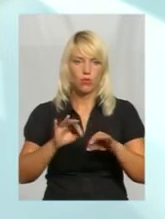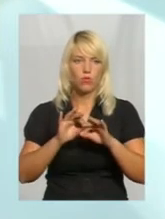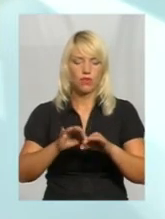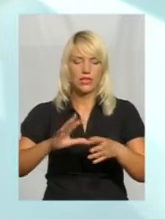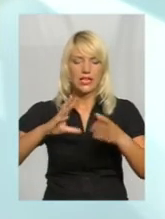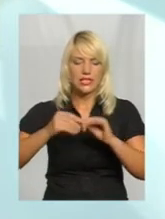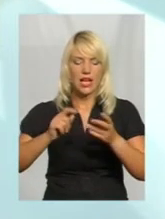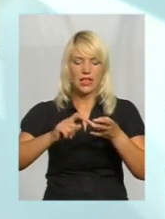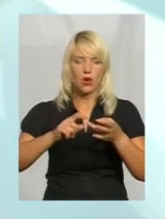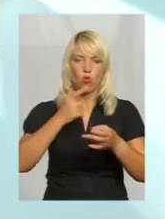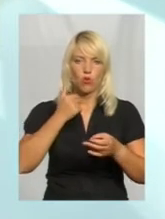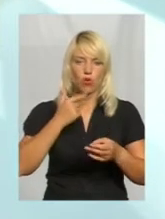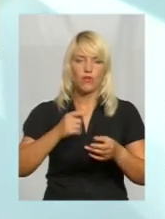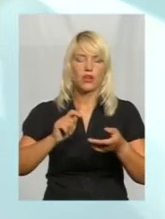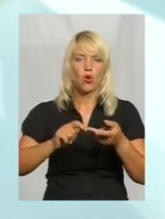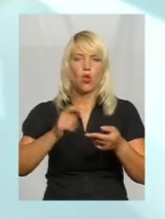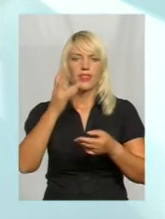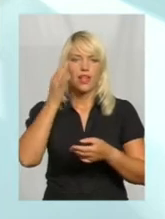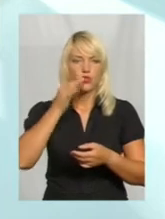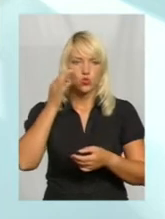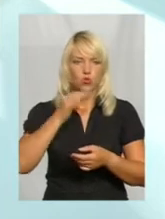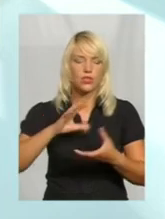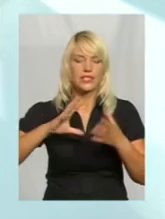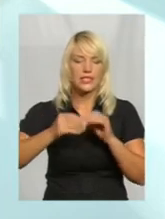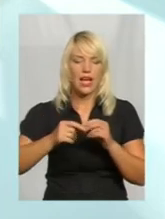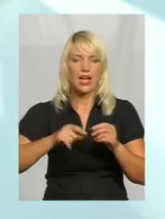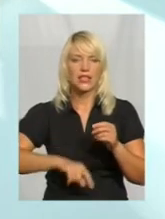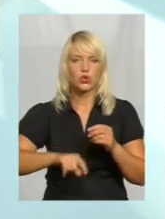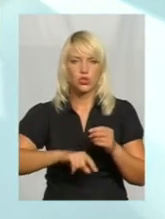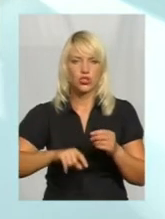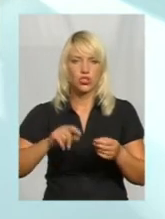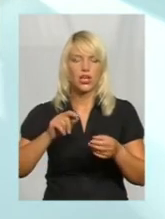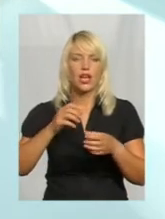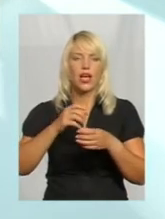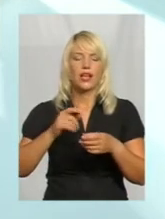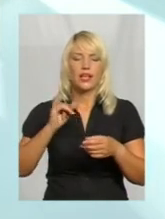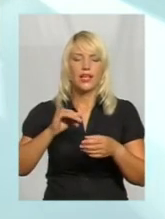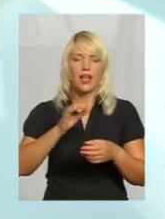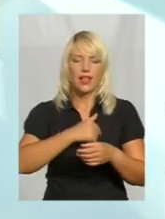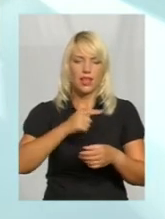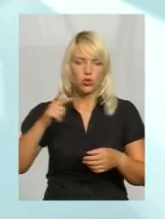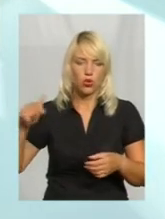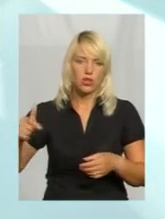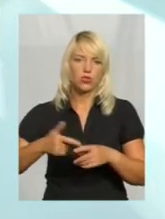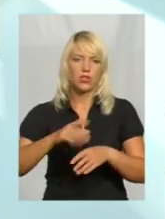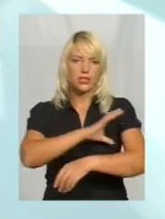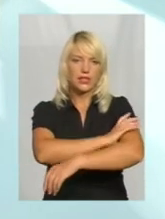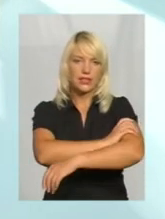аналіз крові, аналіз крові на цукор буде робити, загальний аналіз січі, електрокардіограма, вимірювання тиску,